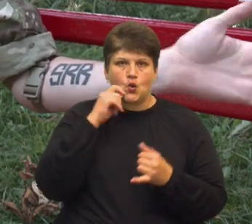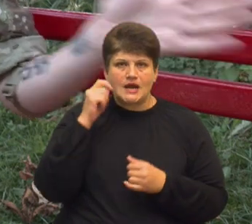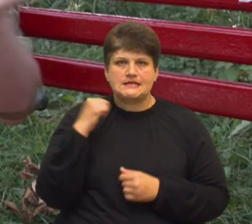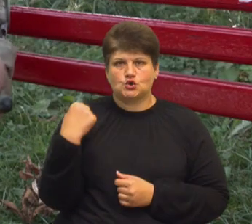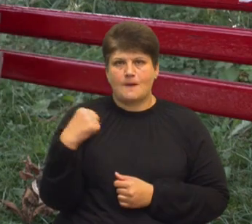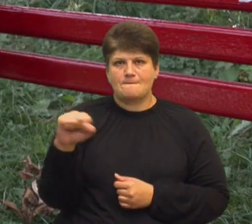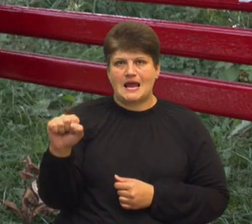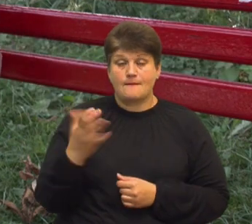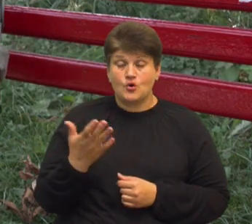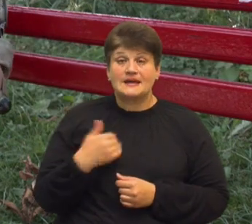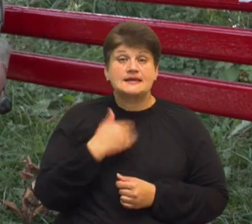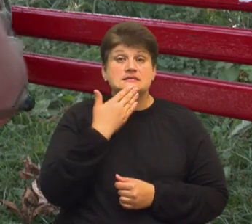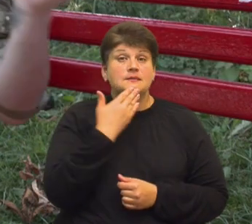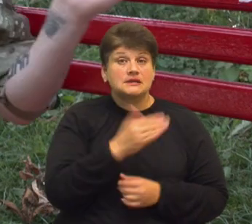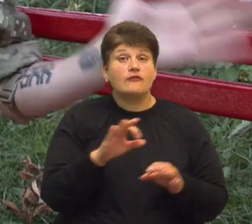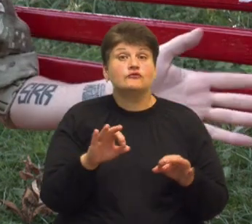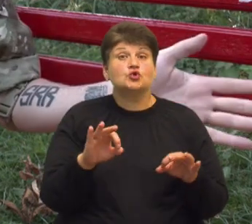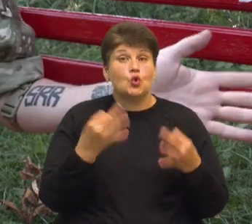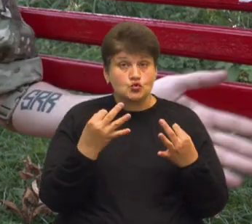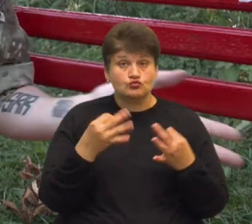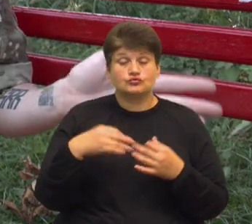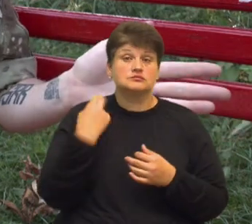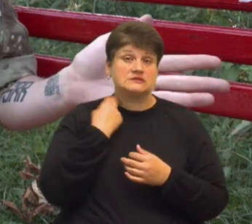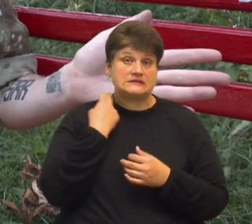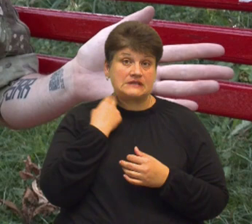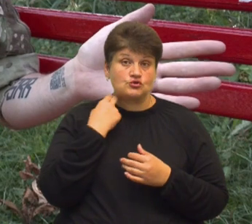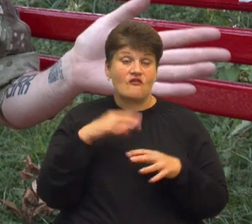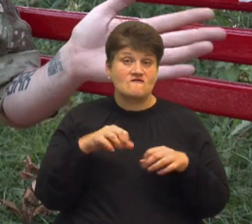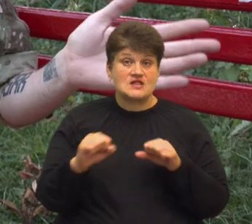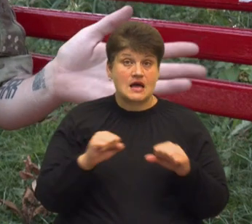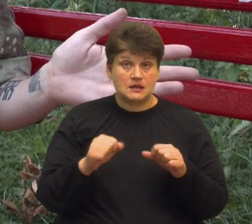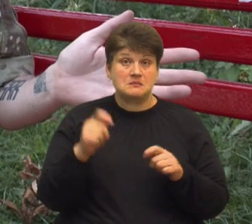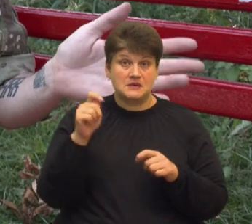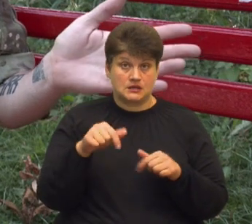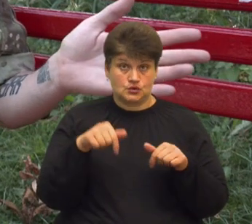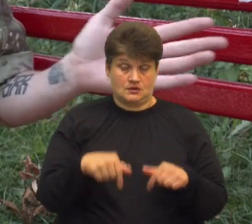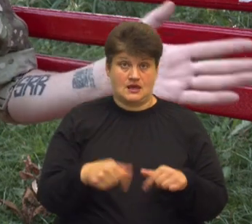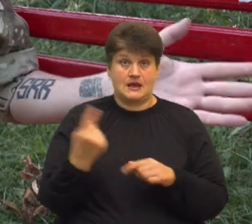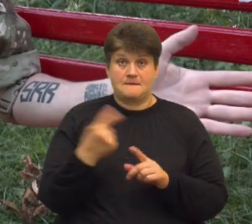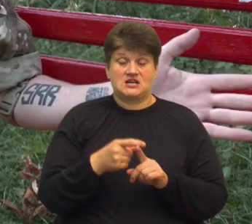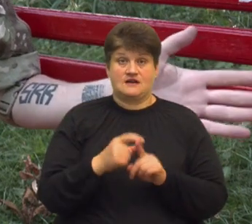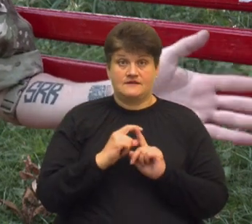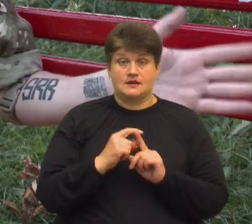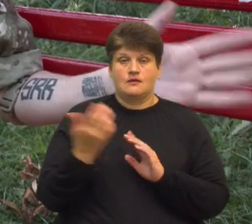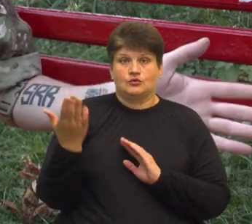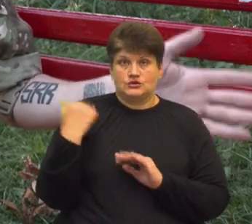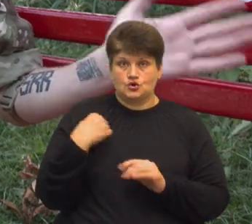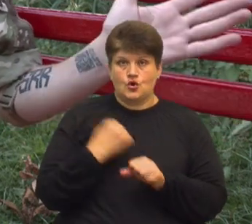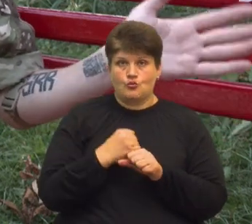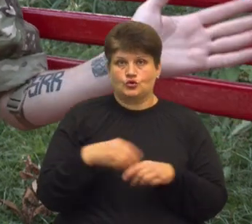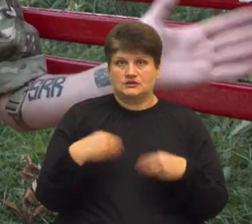Я запитав дозволу британської влади приїхати сюди. І перша відповідь мого колишнього роботодавця була